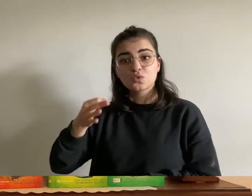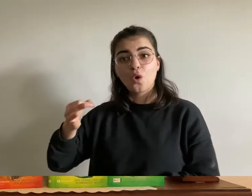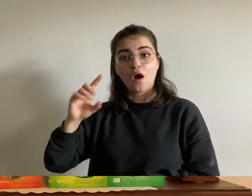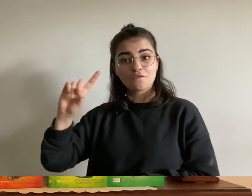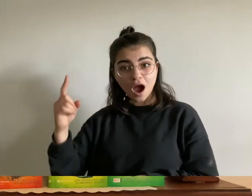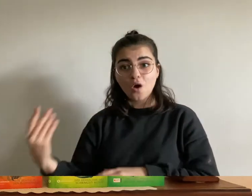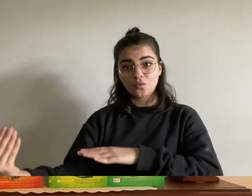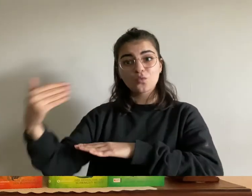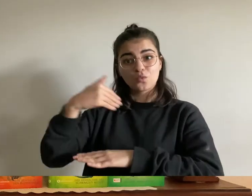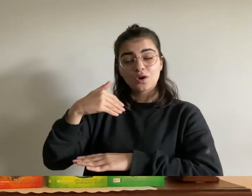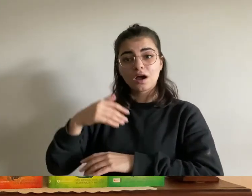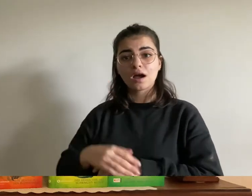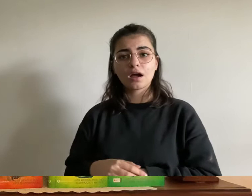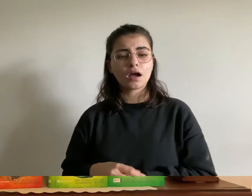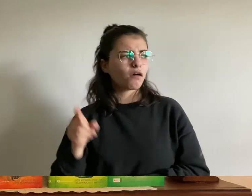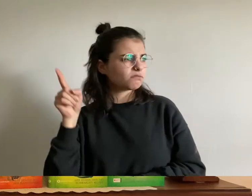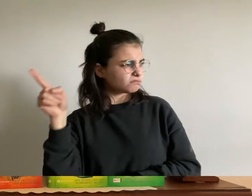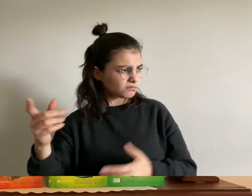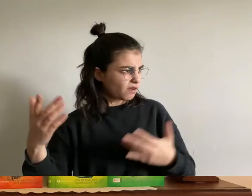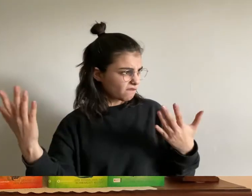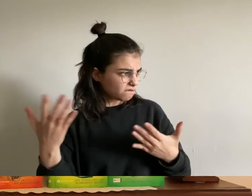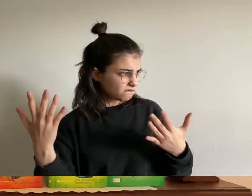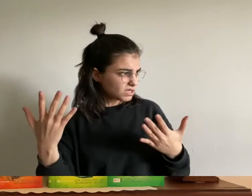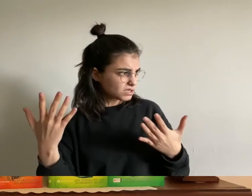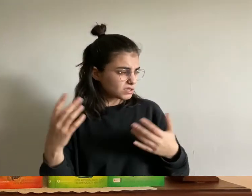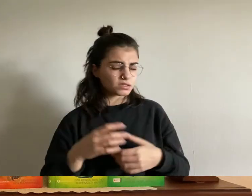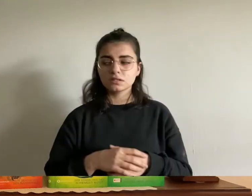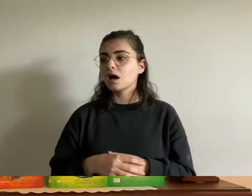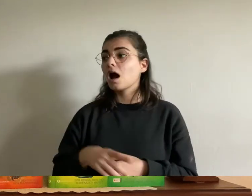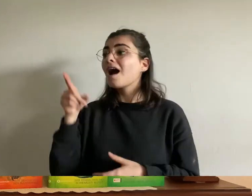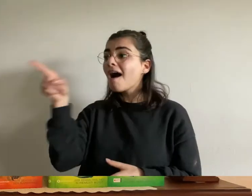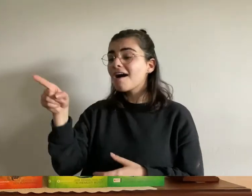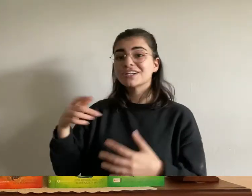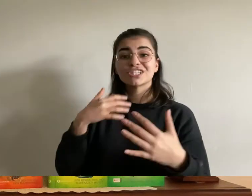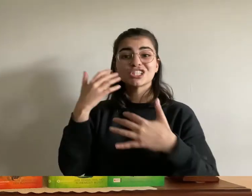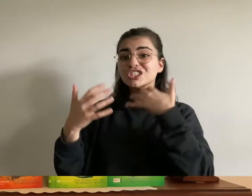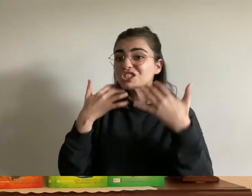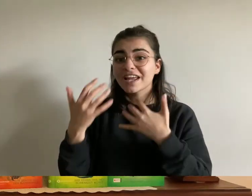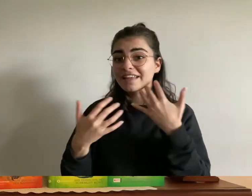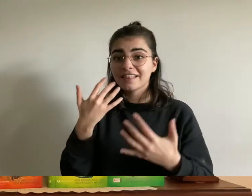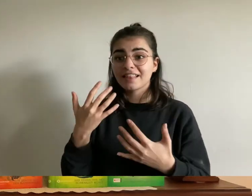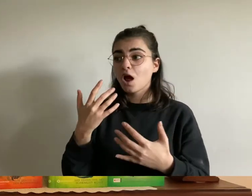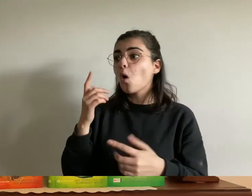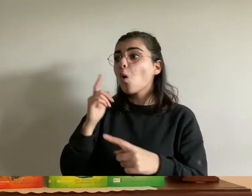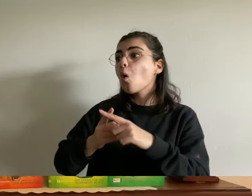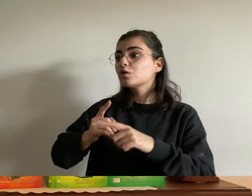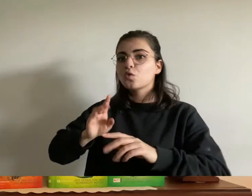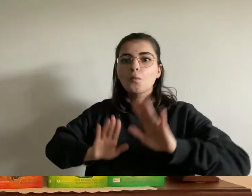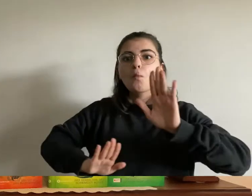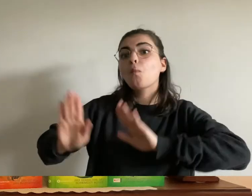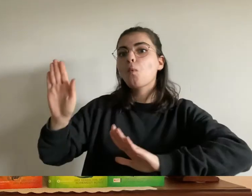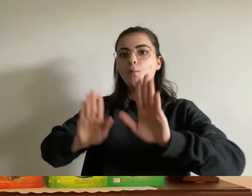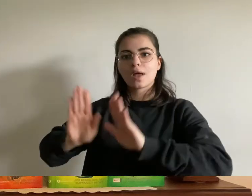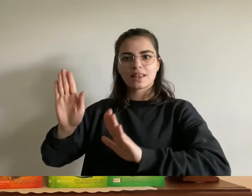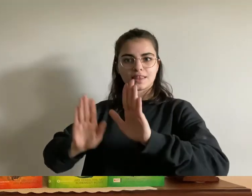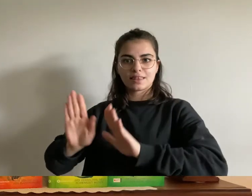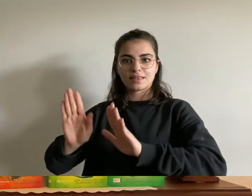und führen etwas vor das ist immer sehr lustig kommt lasst uns hingehen neugierig stellten die kinder sich